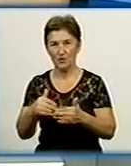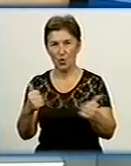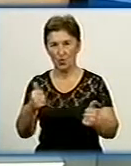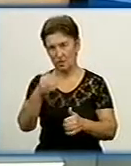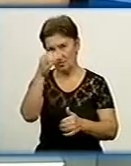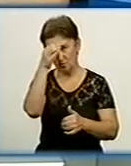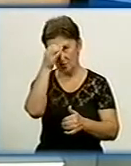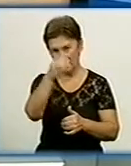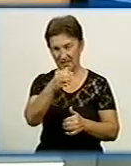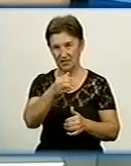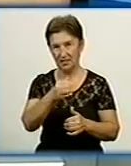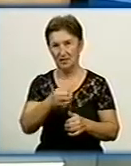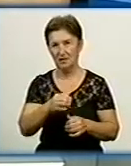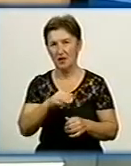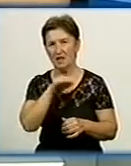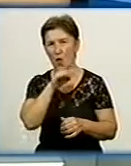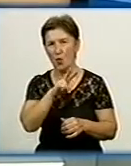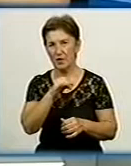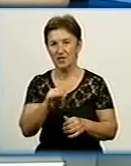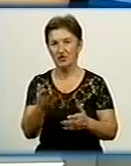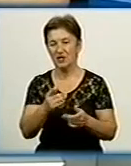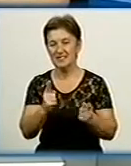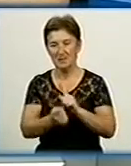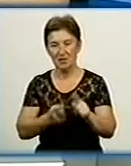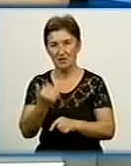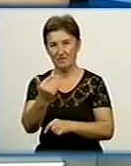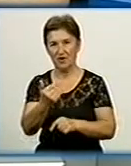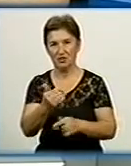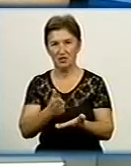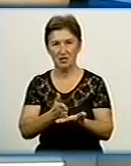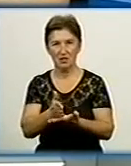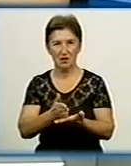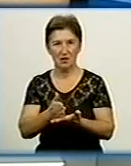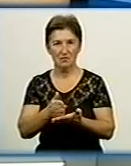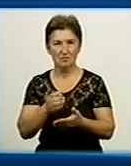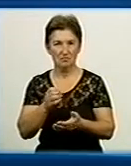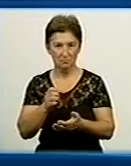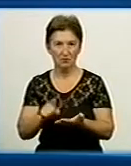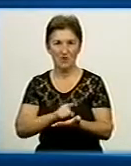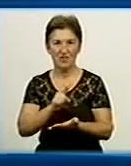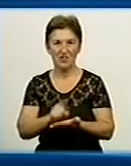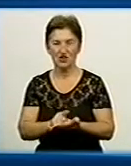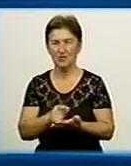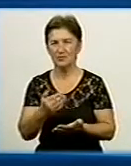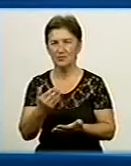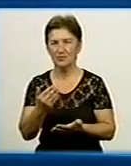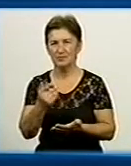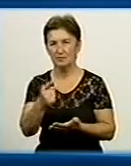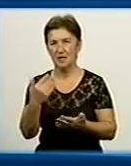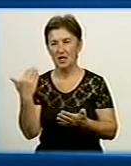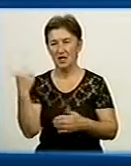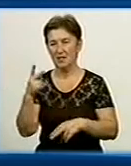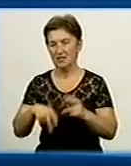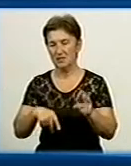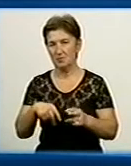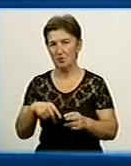ким ухвалено і чи змінилися якось ваші повноваження? Ви, мабуть, знаєте, що наприкінці минулого року